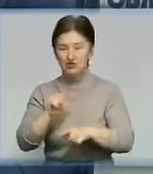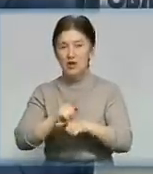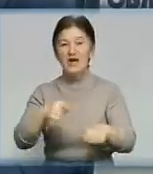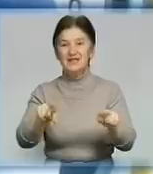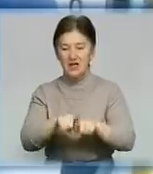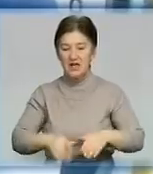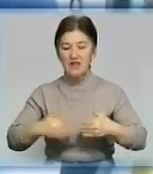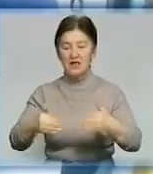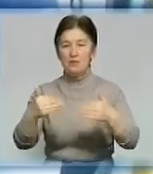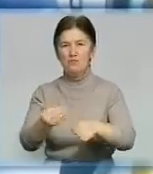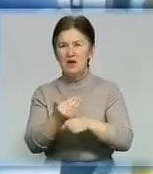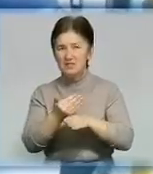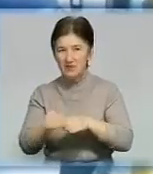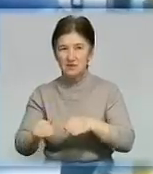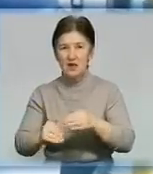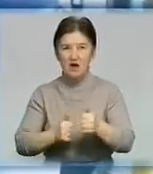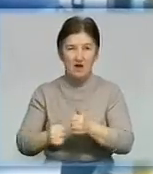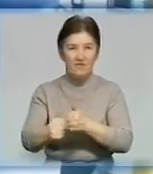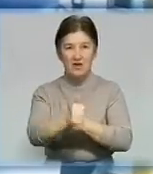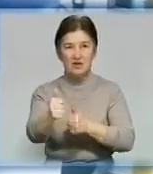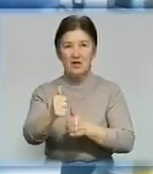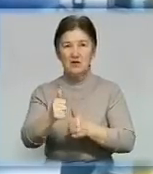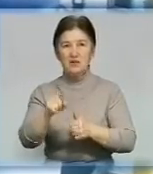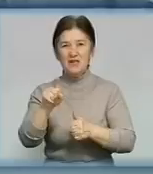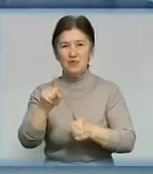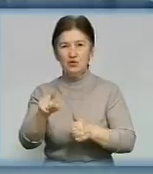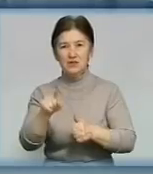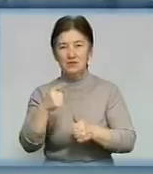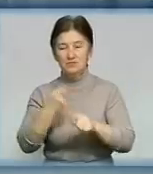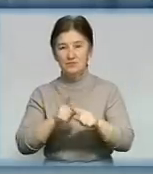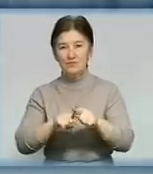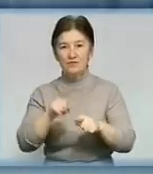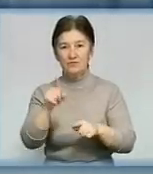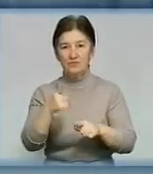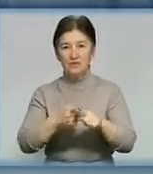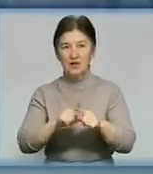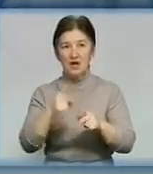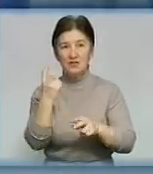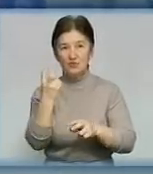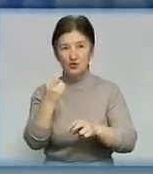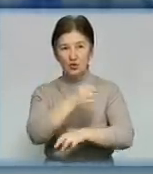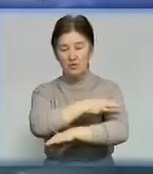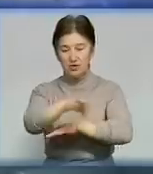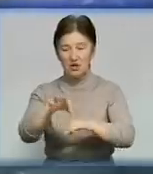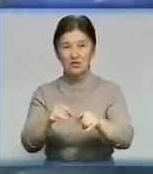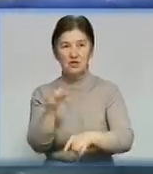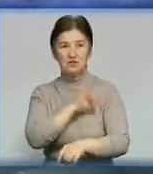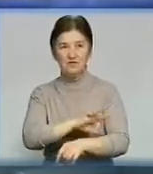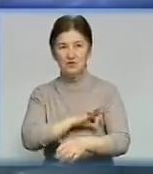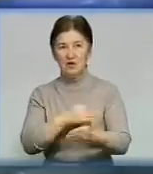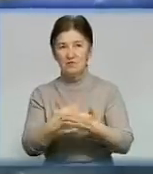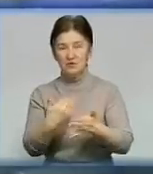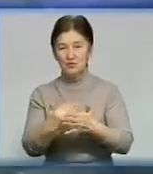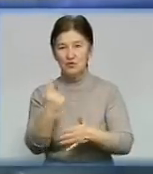темпи збільшені інвестицій і вивели Кіровоградщину на перше місце. Торік реалізовано більше 200 проєктів. Зараз втілюють у життя майже сотню.